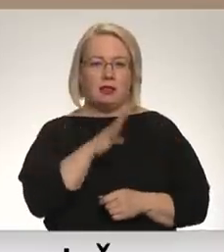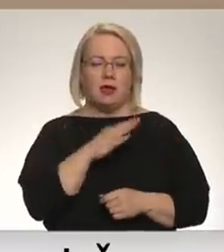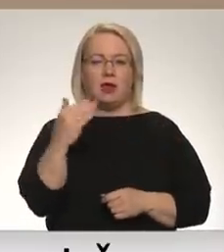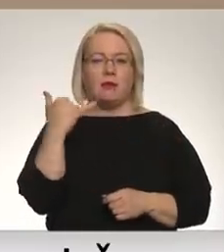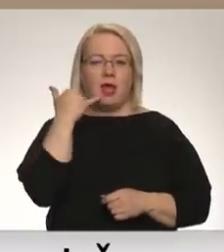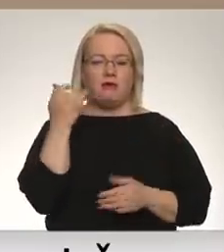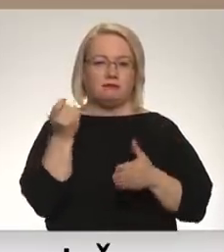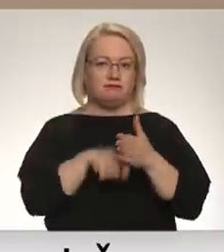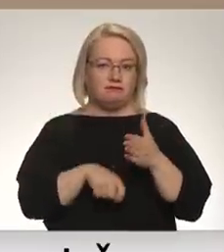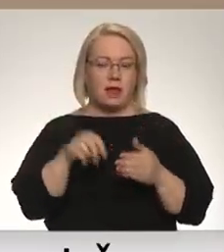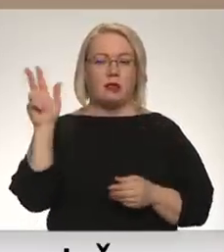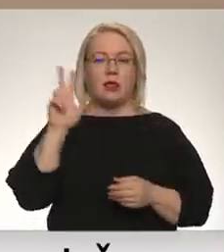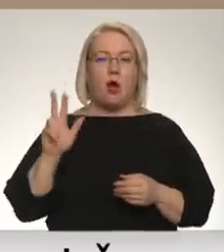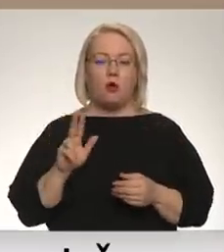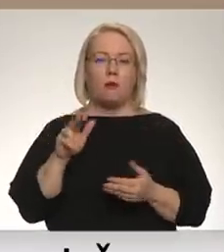bija izslēgts.